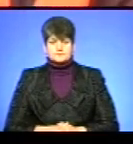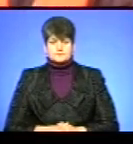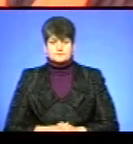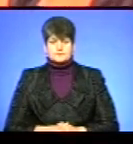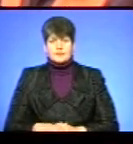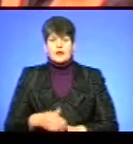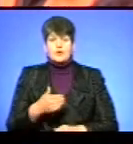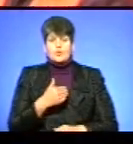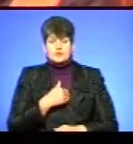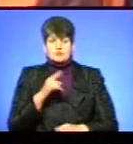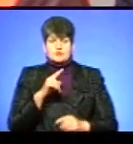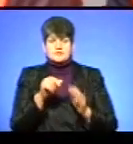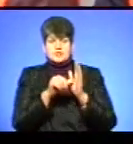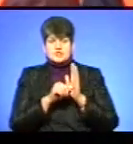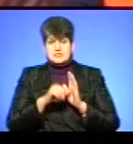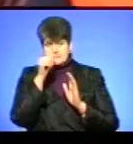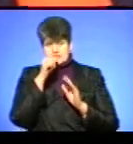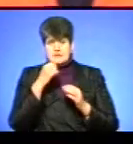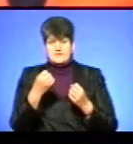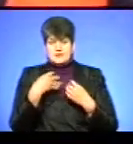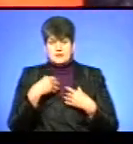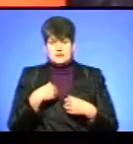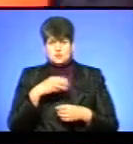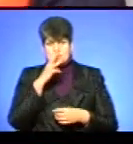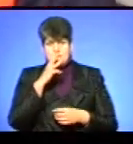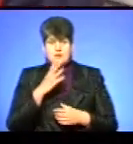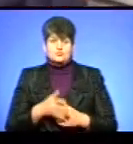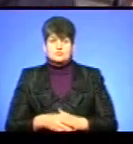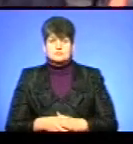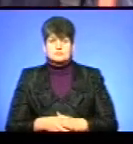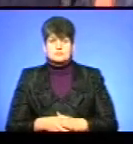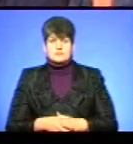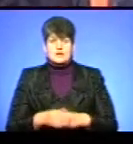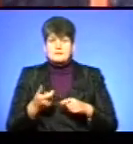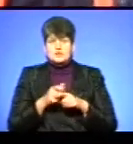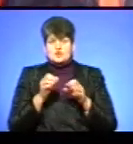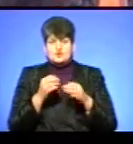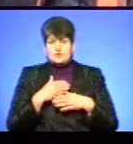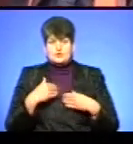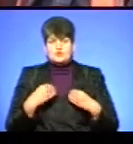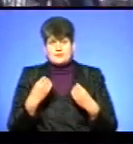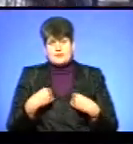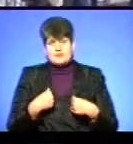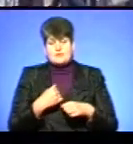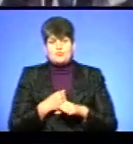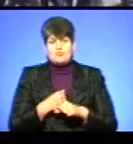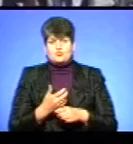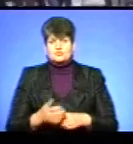Хочемо, щоб за 6 місяців нам віддали нашу зарплату. Більше ми нічого не хочемо. І щоб дали нам роботу.